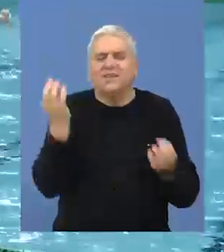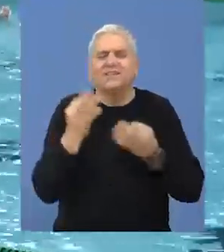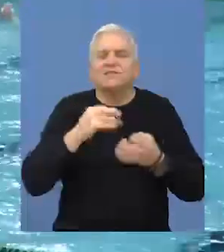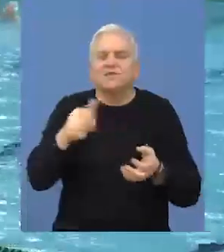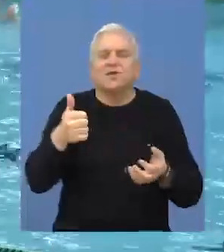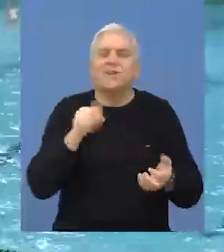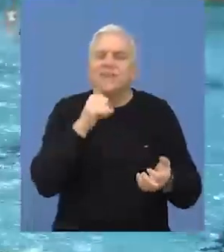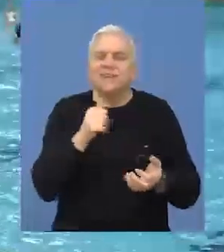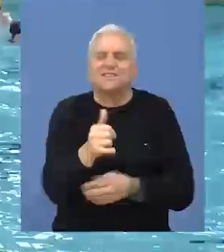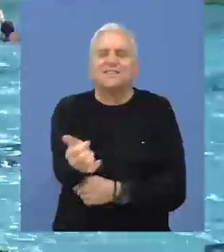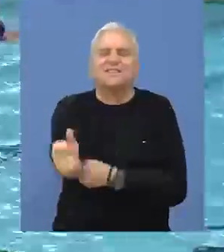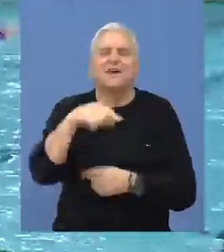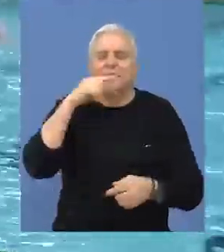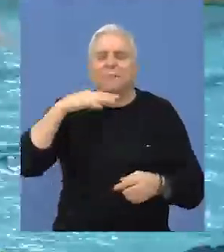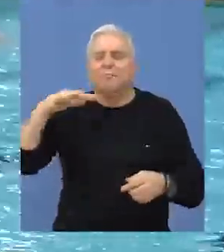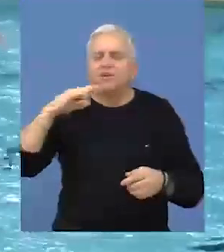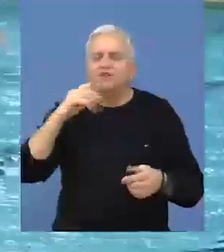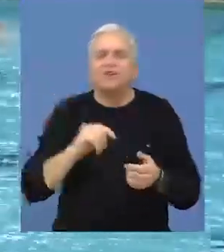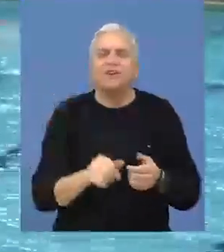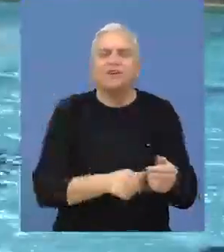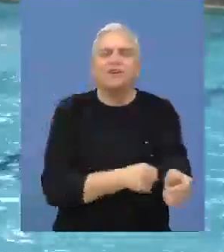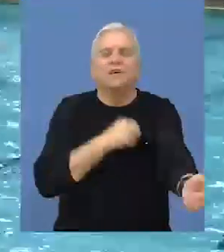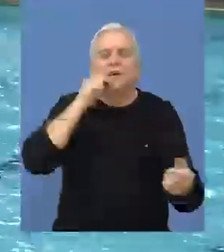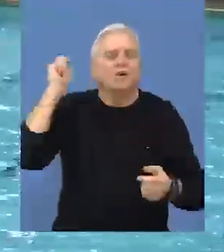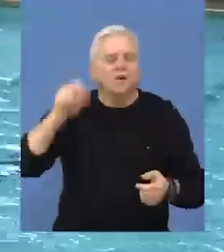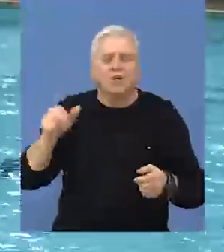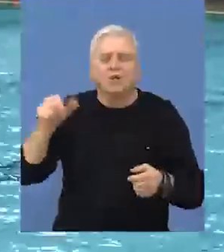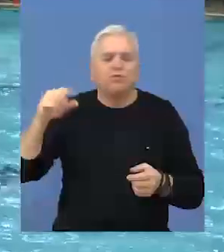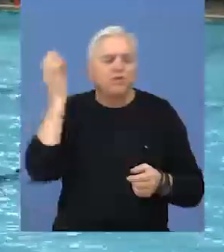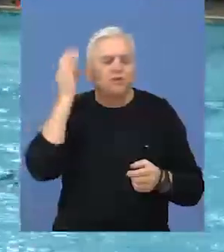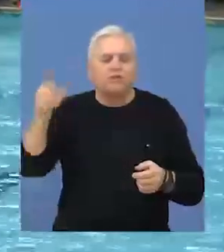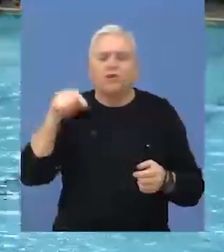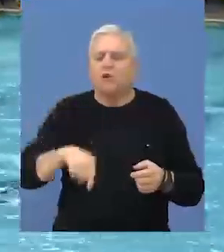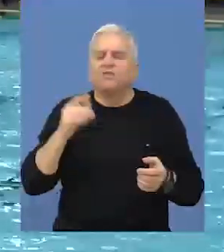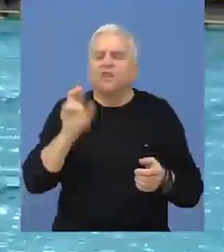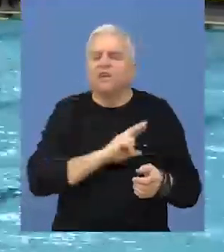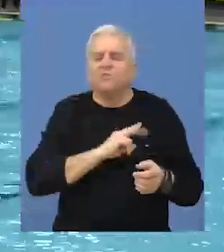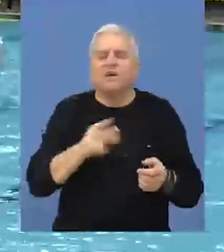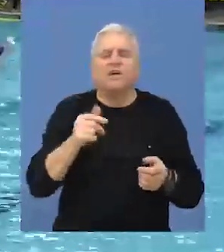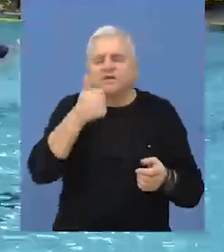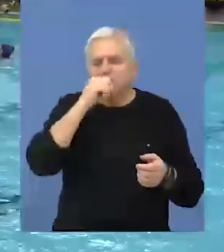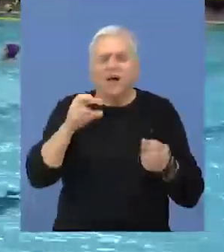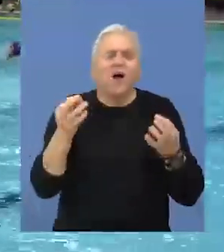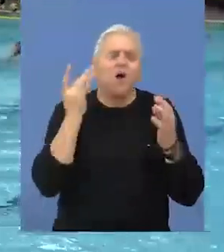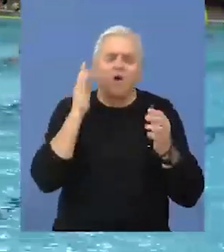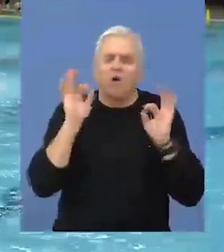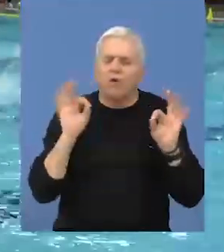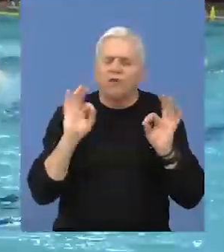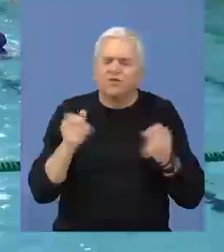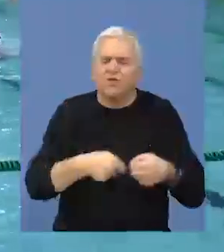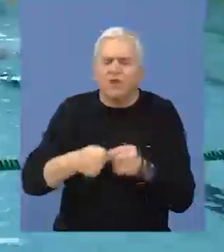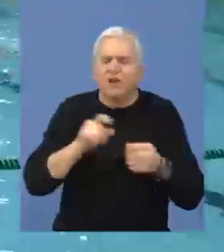je veliko interesovanje zato što su jednostavno iz priče ljudi čuli da se ove dešava